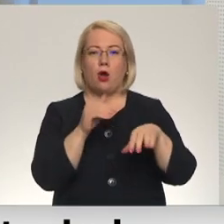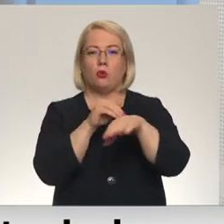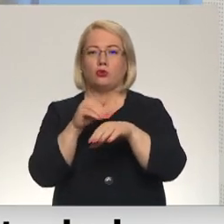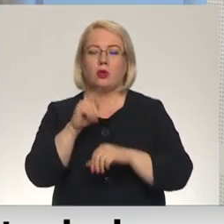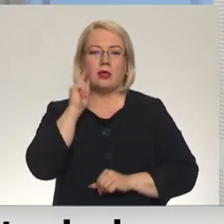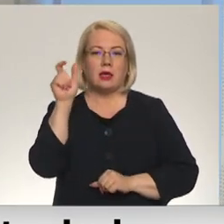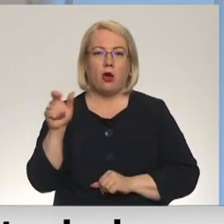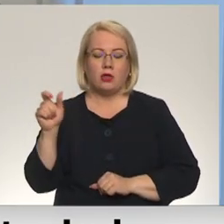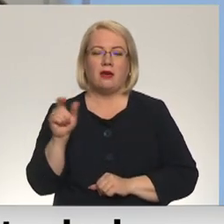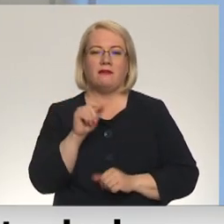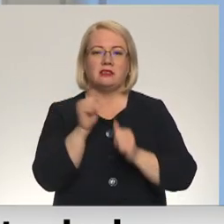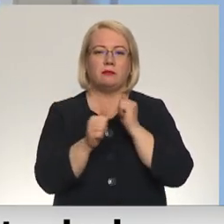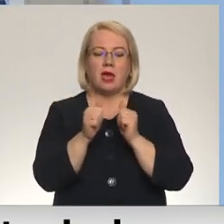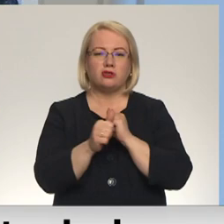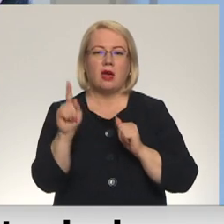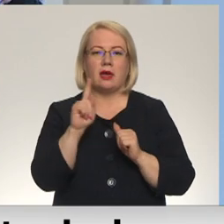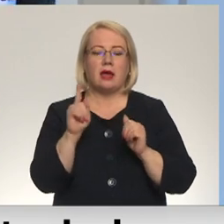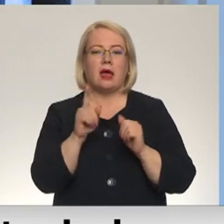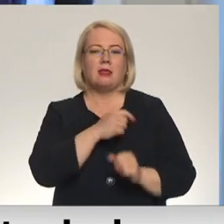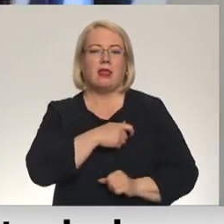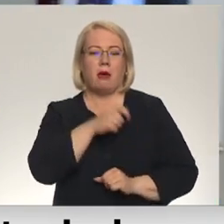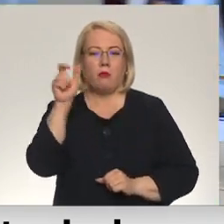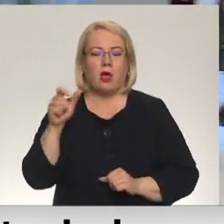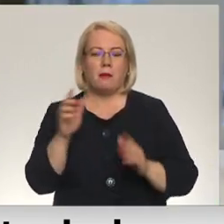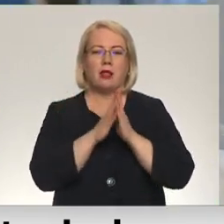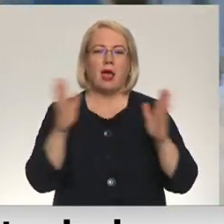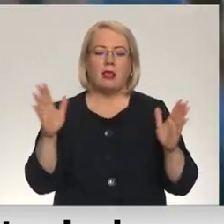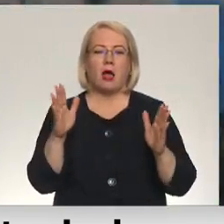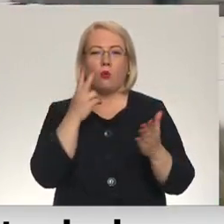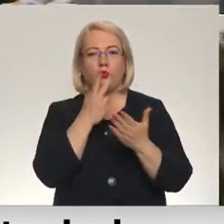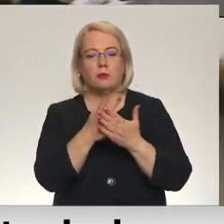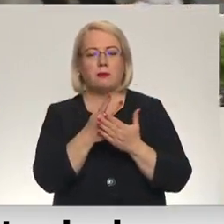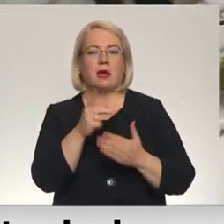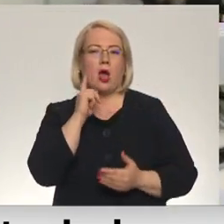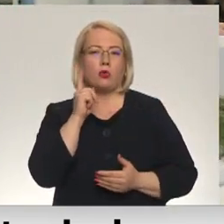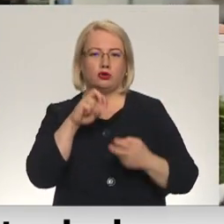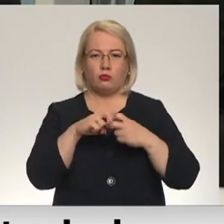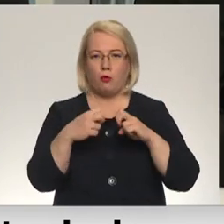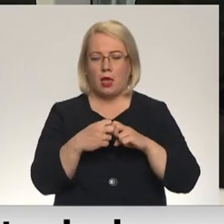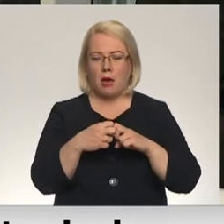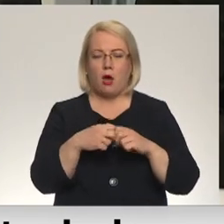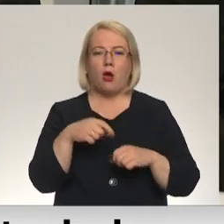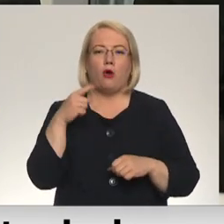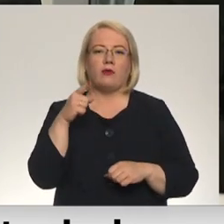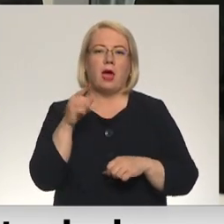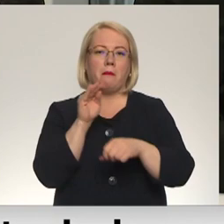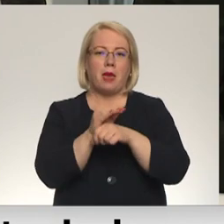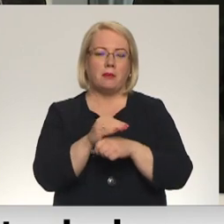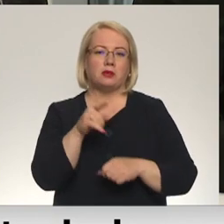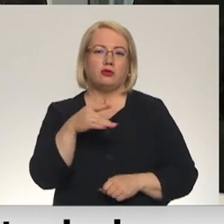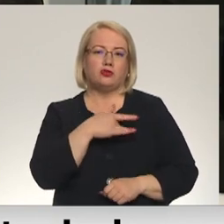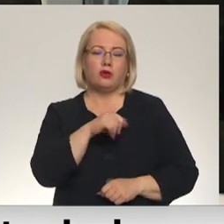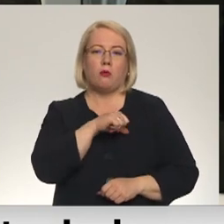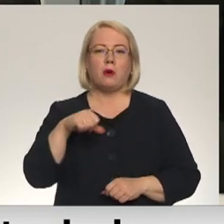jauniešus, visbiežāk izskana, ka deputātiem lielāku uzmanību būtu jāpievērš jauniešu problēmām. Viņi gan piebilst, ka tā vistīts mākšķiet, jo pašiem